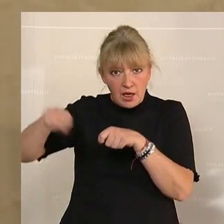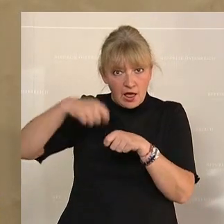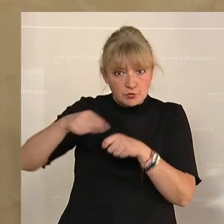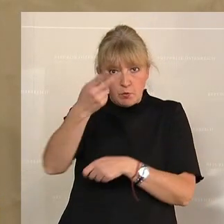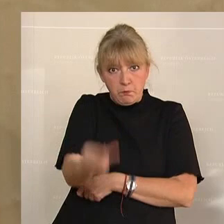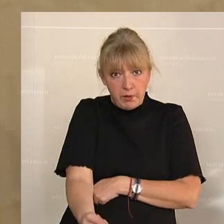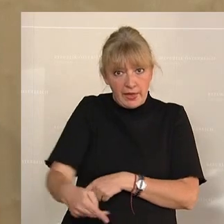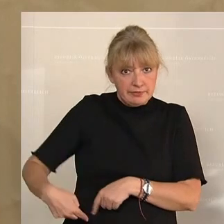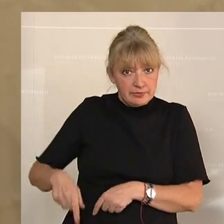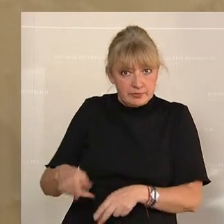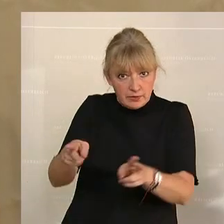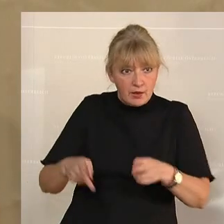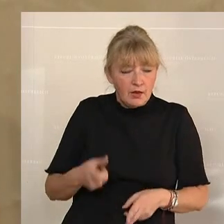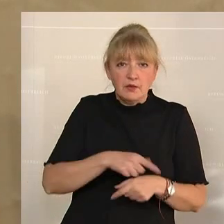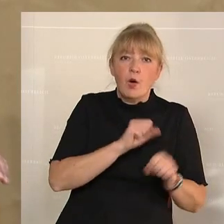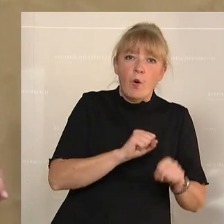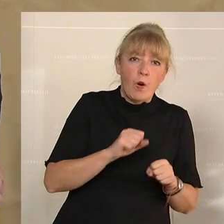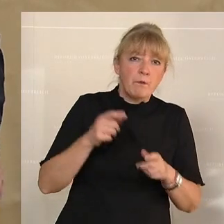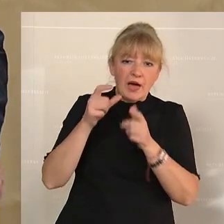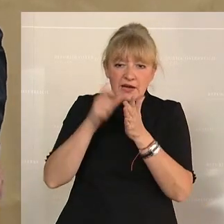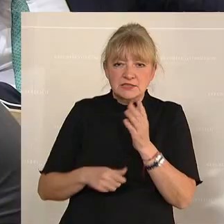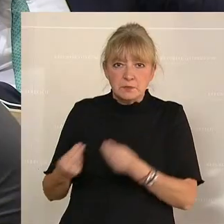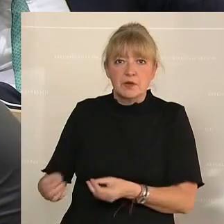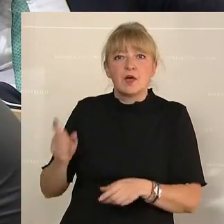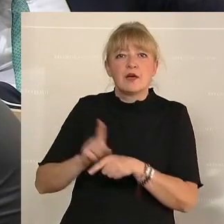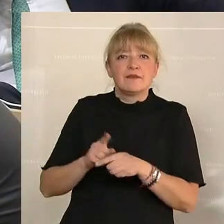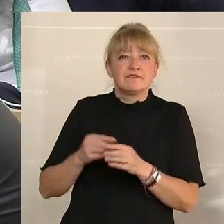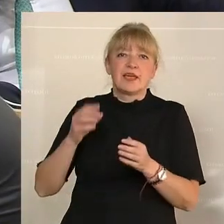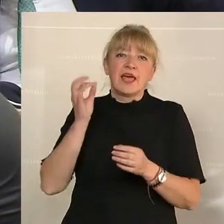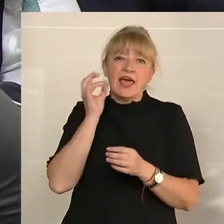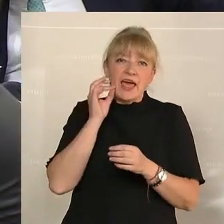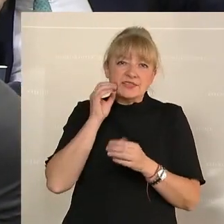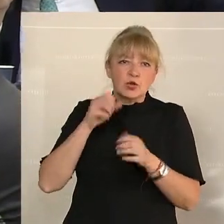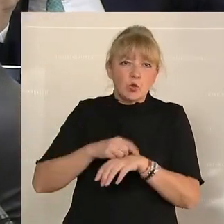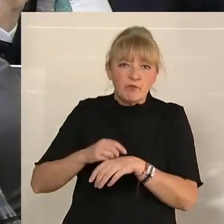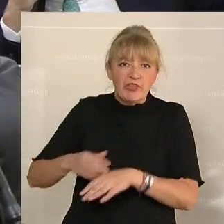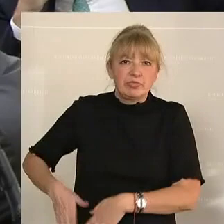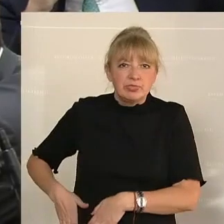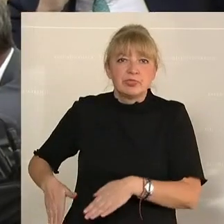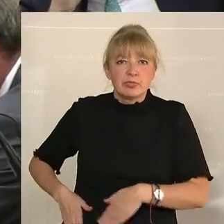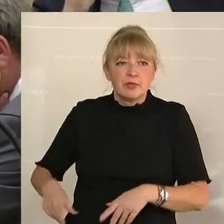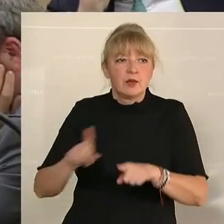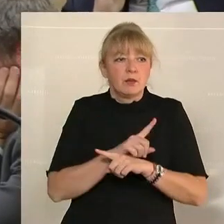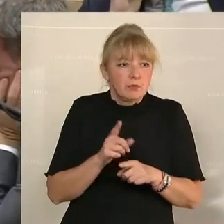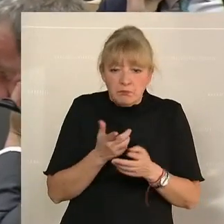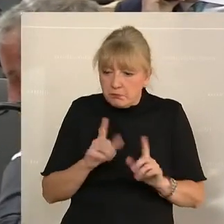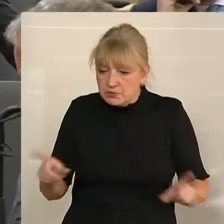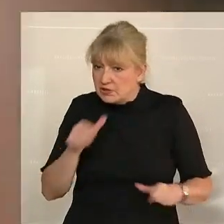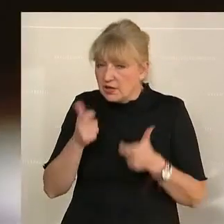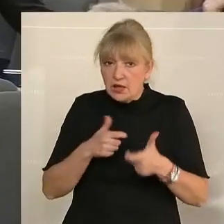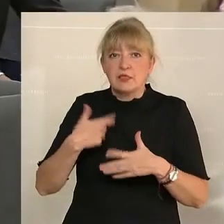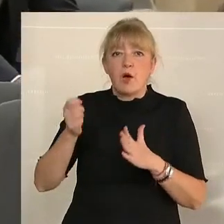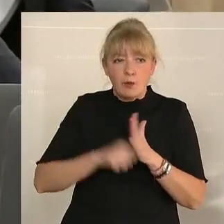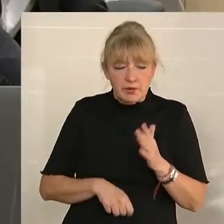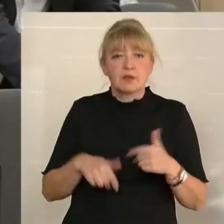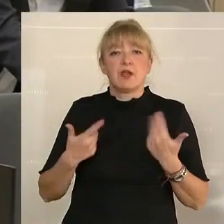Bett liegen habe und die macht Großmutters Rezept und er kriegt Essigpatschal und Topfen aufgelegt, bis es halt dann nicht mehr geht. Und dann wird er operiert